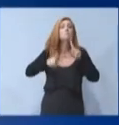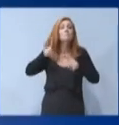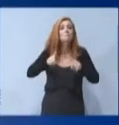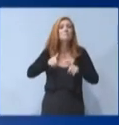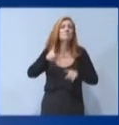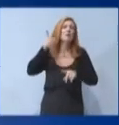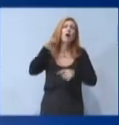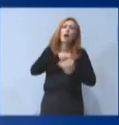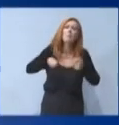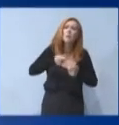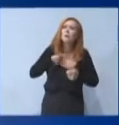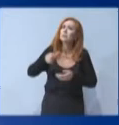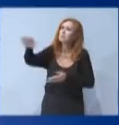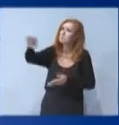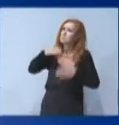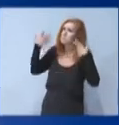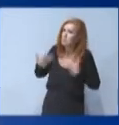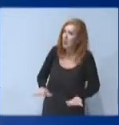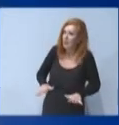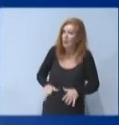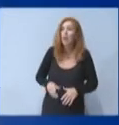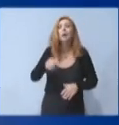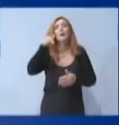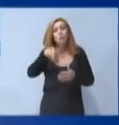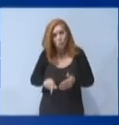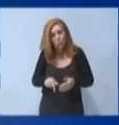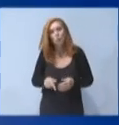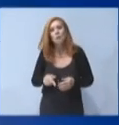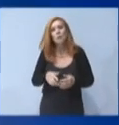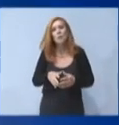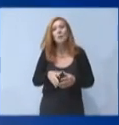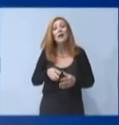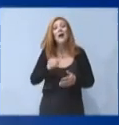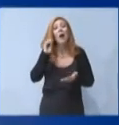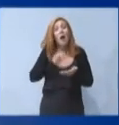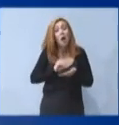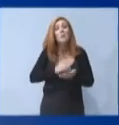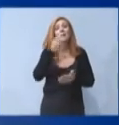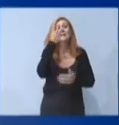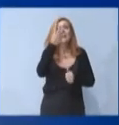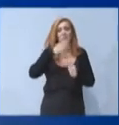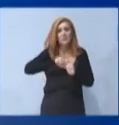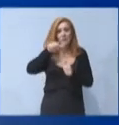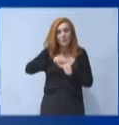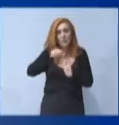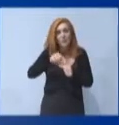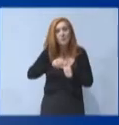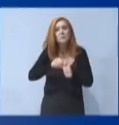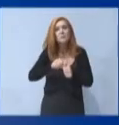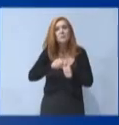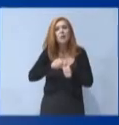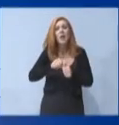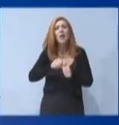μηχανισμούς τους. Ενώ, επεκτείνεται, για τρεις ακόμα μήνες, η επιδότηση